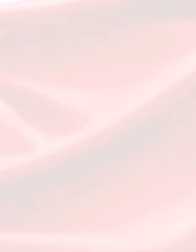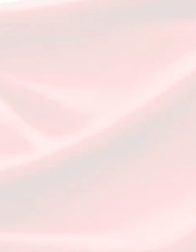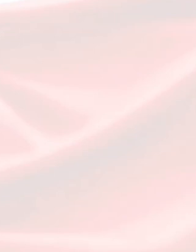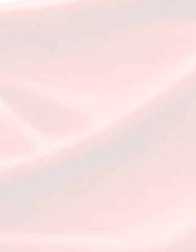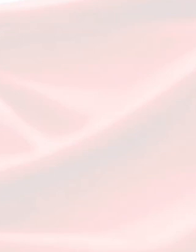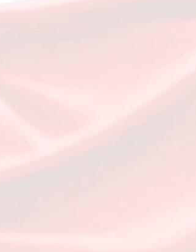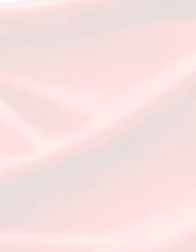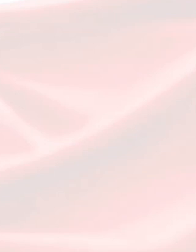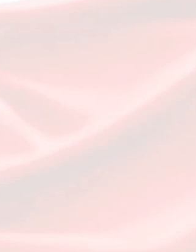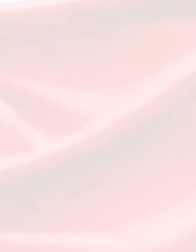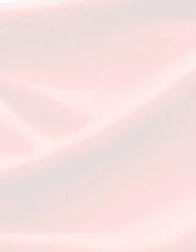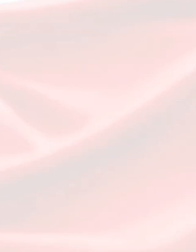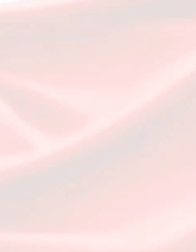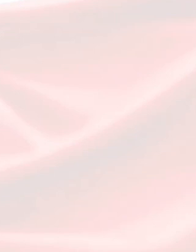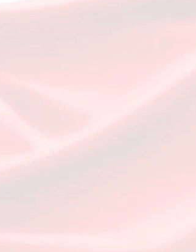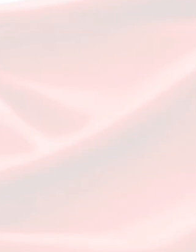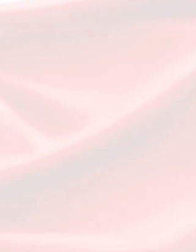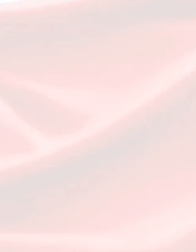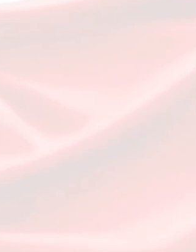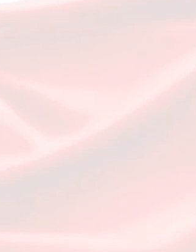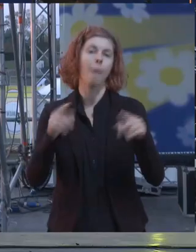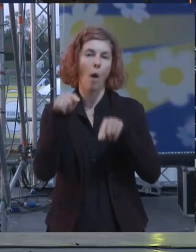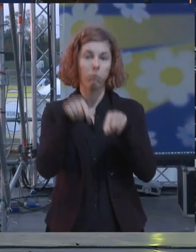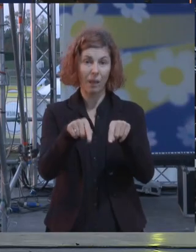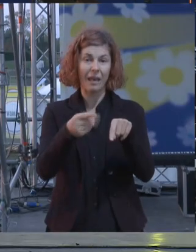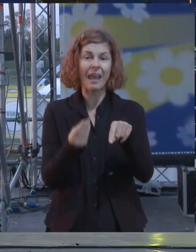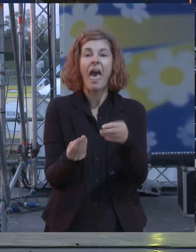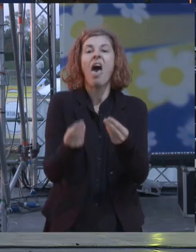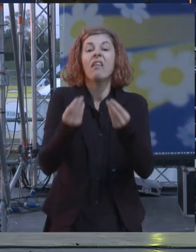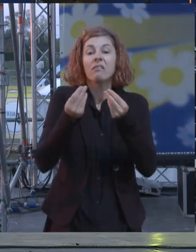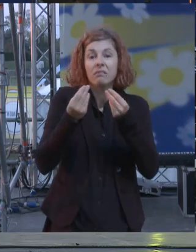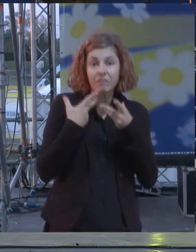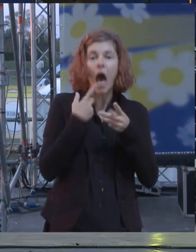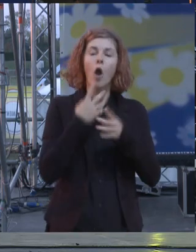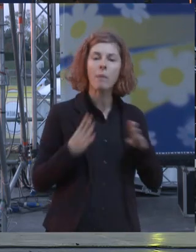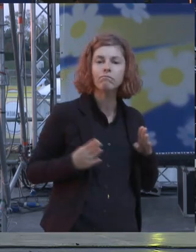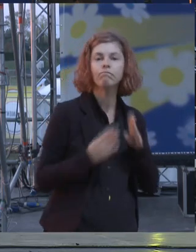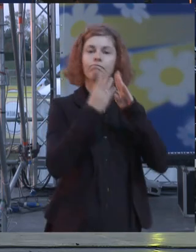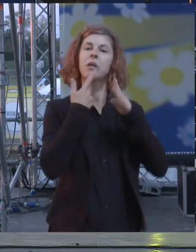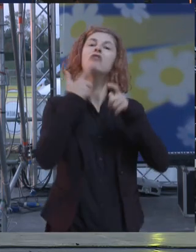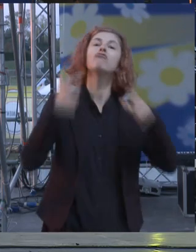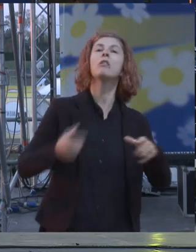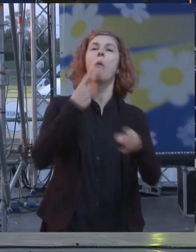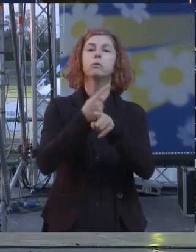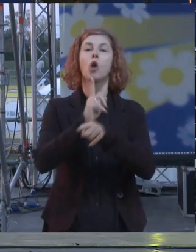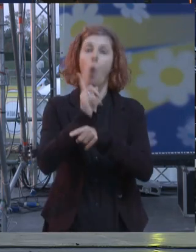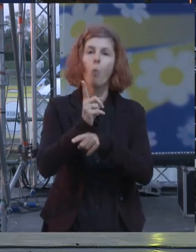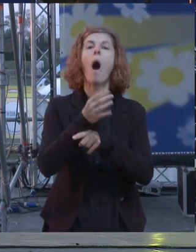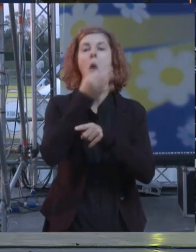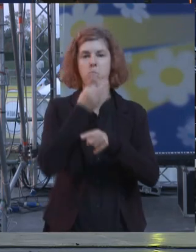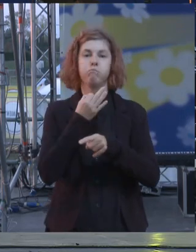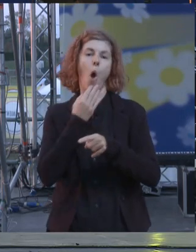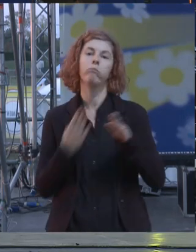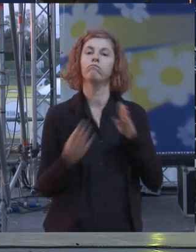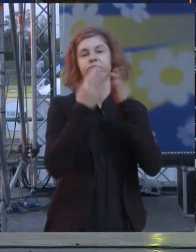notizia recentissima che ci consentiranno di fronteggiare tutti i servizi di cui ha bisogno la nostra città sul fronte dell